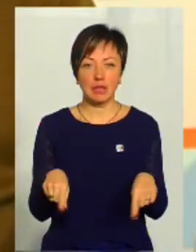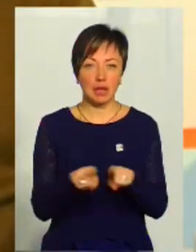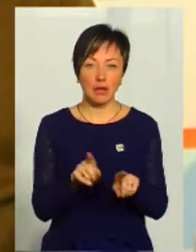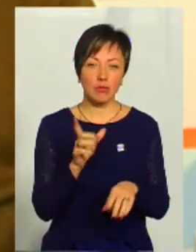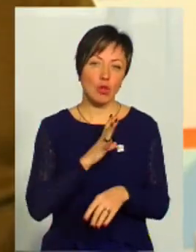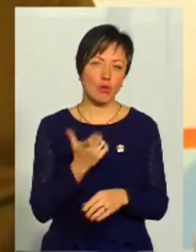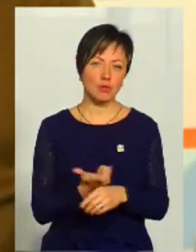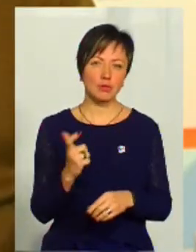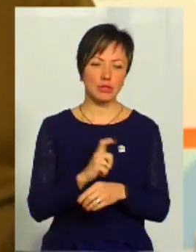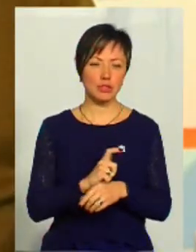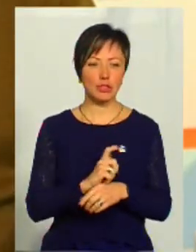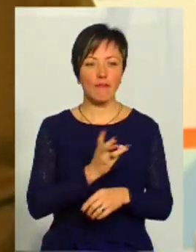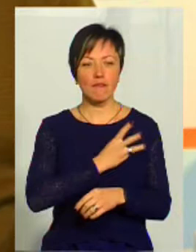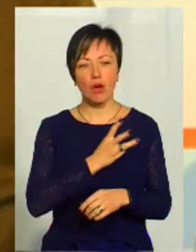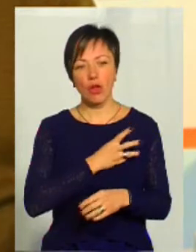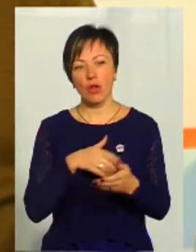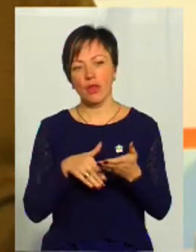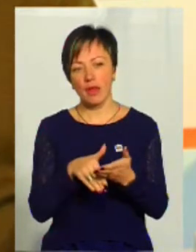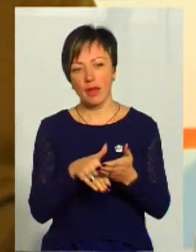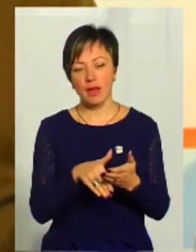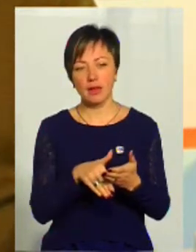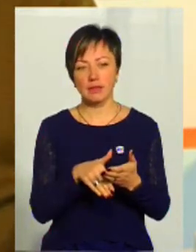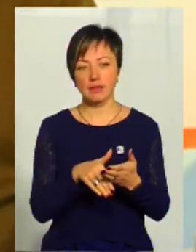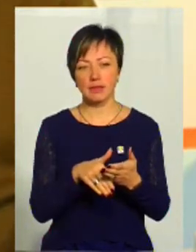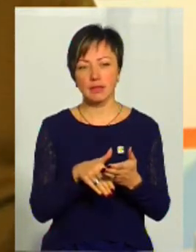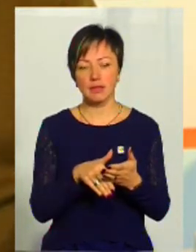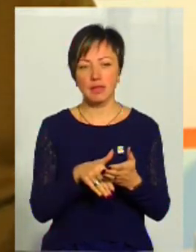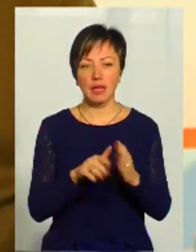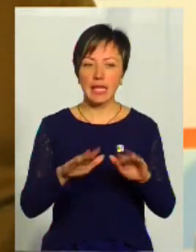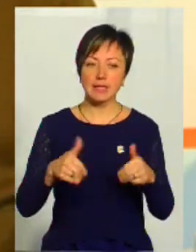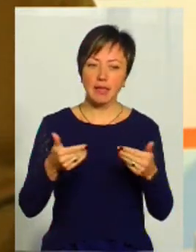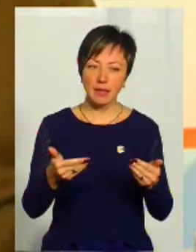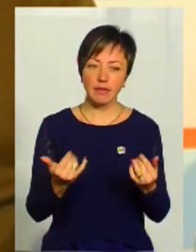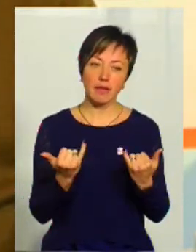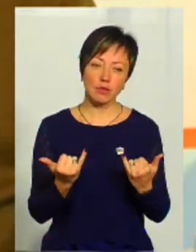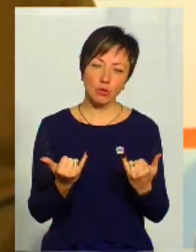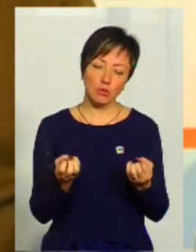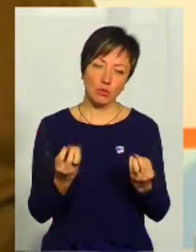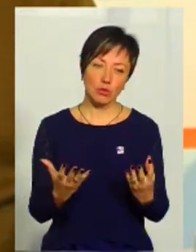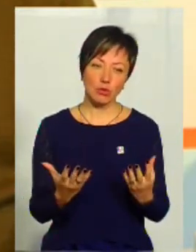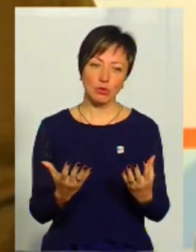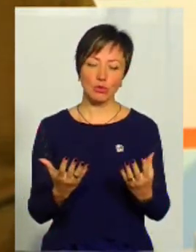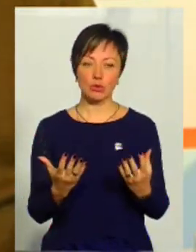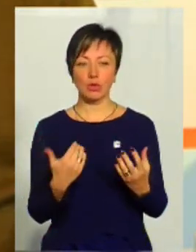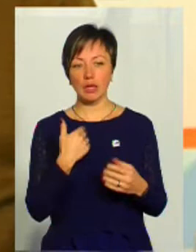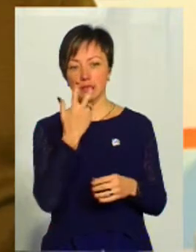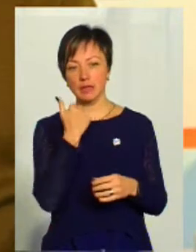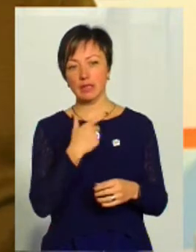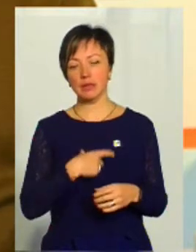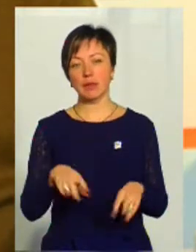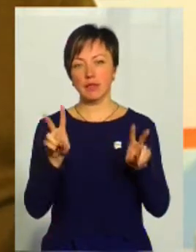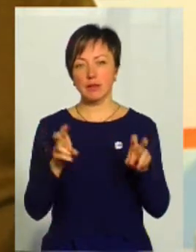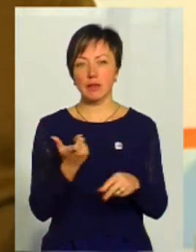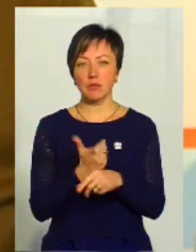таке більш волонтерські якісь, можливо, ініціативи. На сьогодні просто я звикла себе